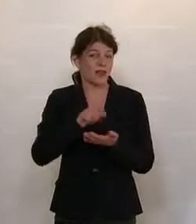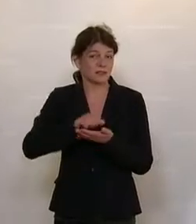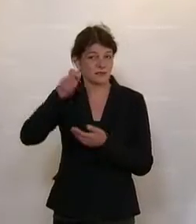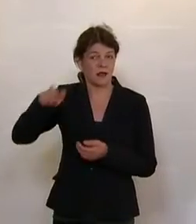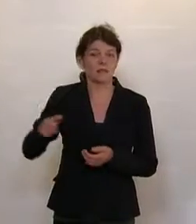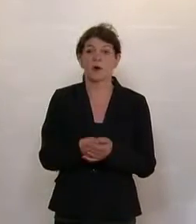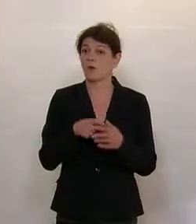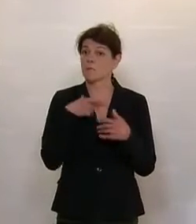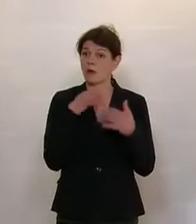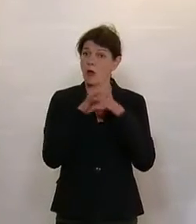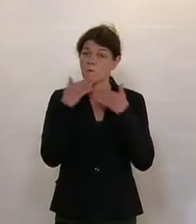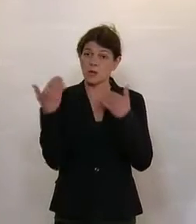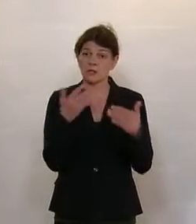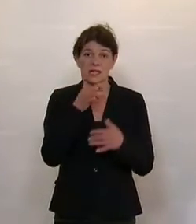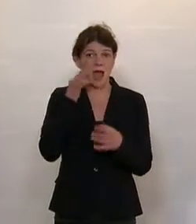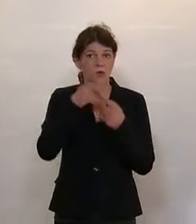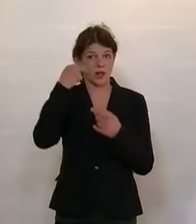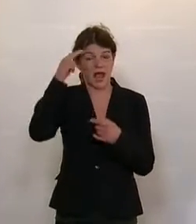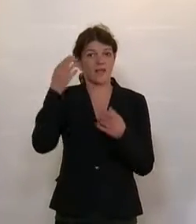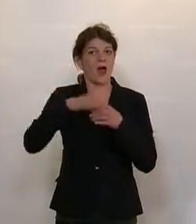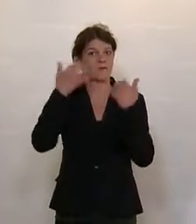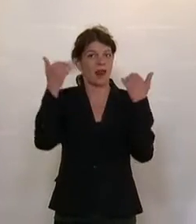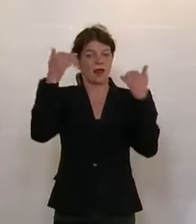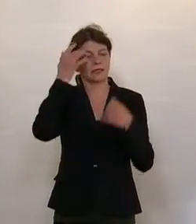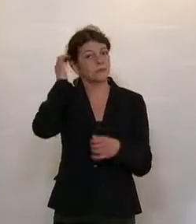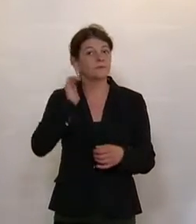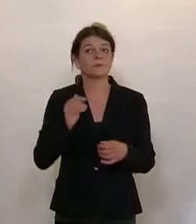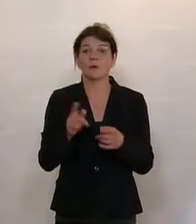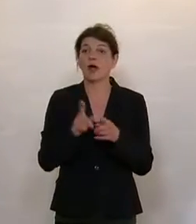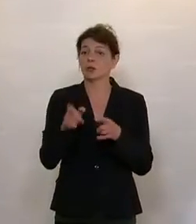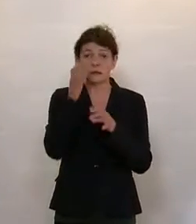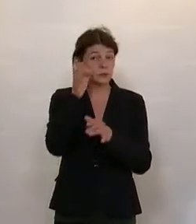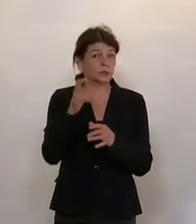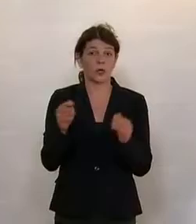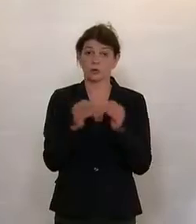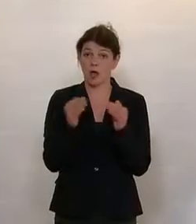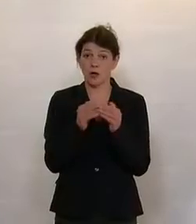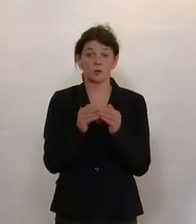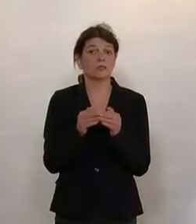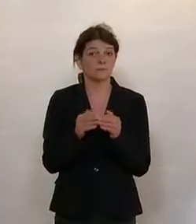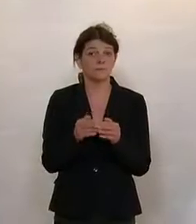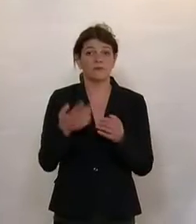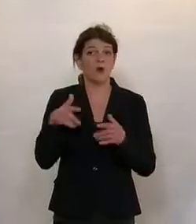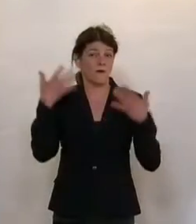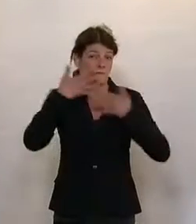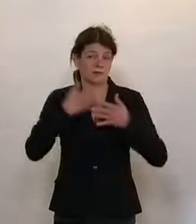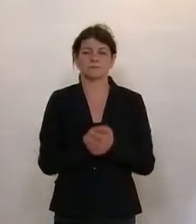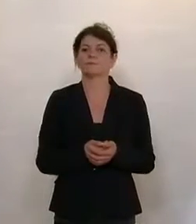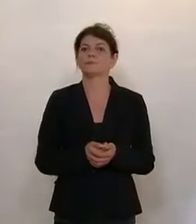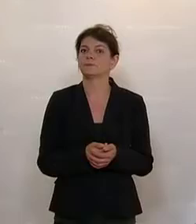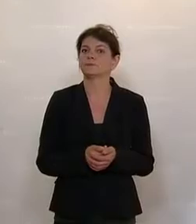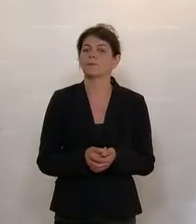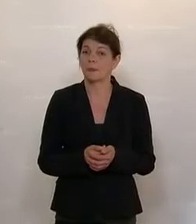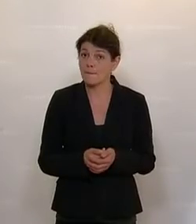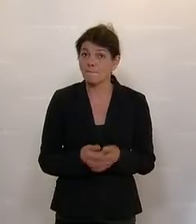begrüße auch die Damen und Herren auf der Galerie bzw. unsere Zuseher zu Hause vor den Bildschirmen.